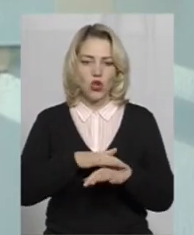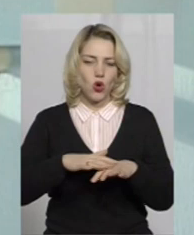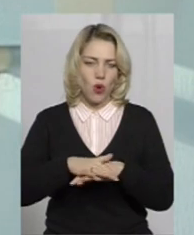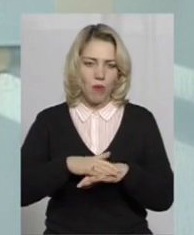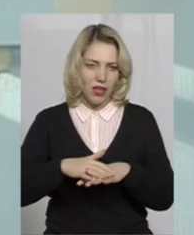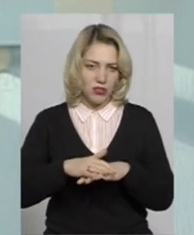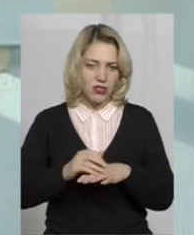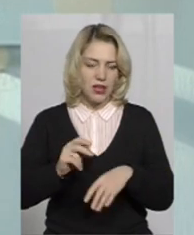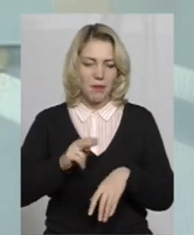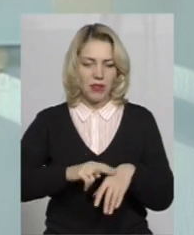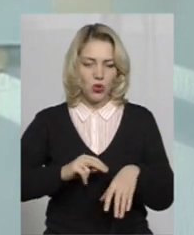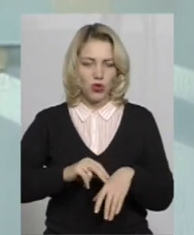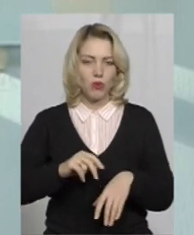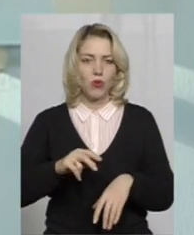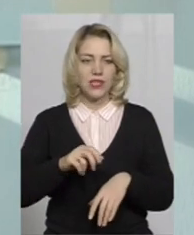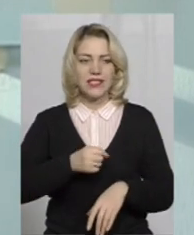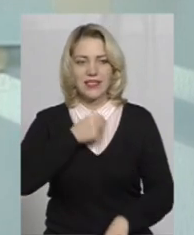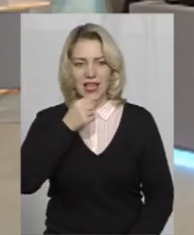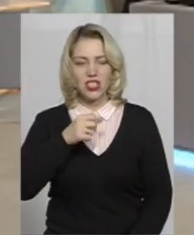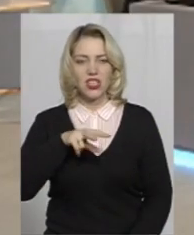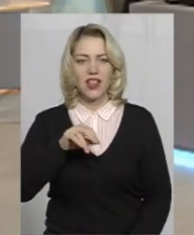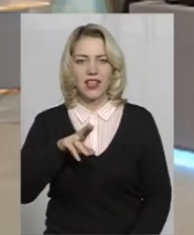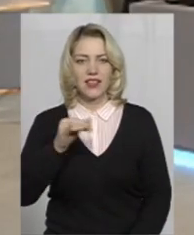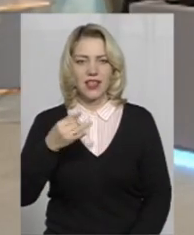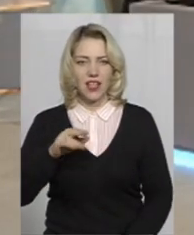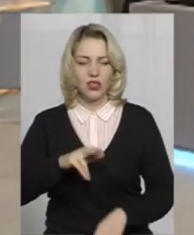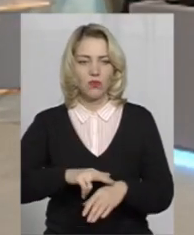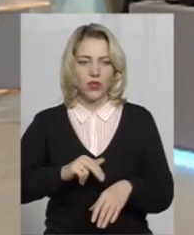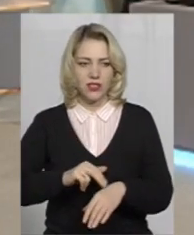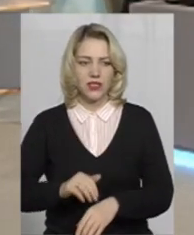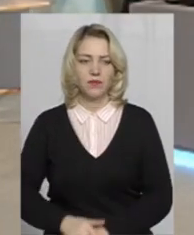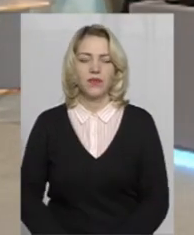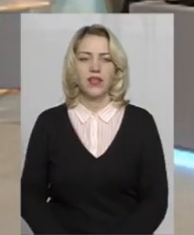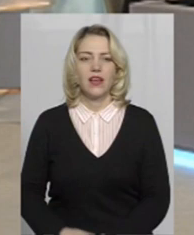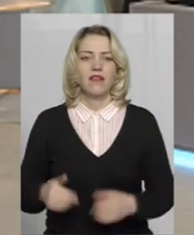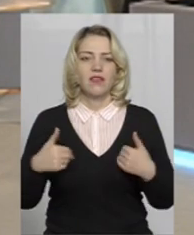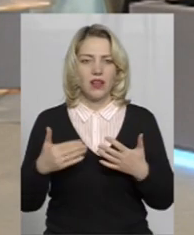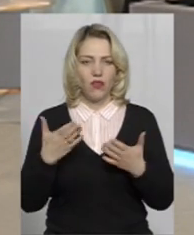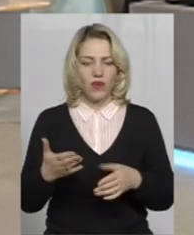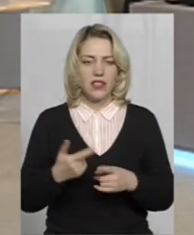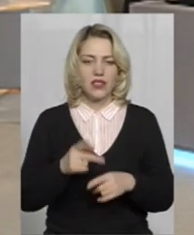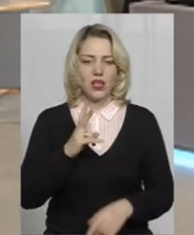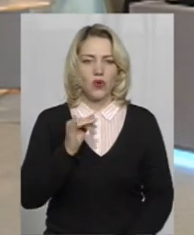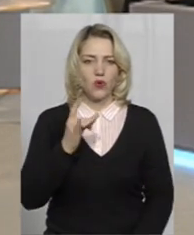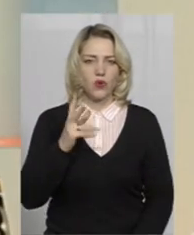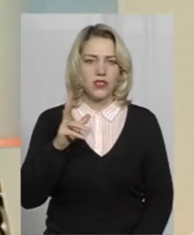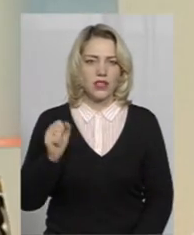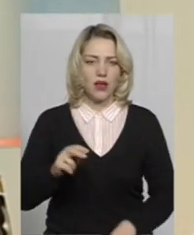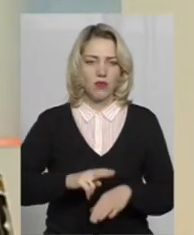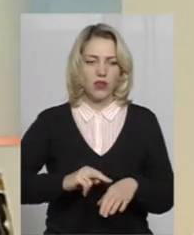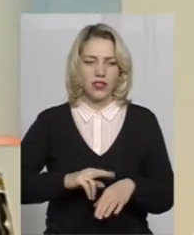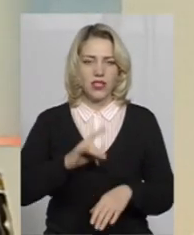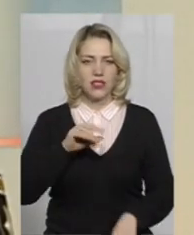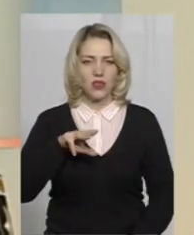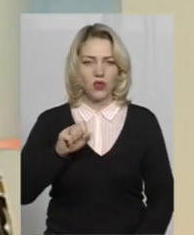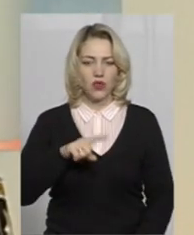Хмельницькій області, старший лейтенант поліції, вітаю вас, і Світлана Курська, поліцейська